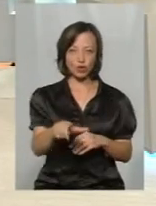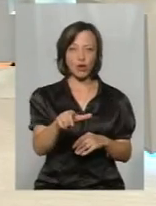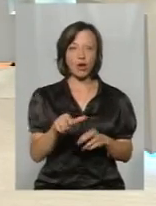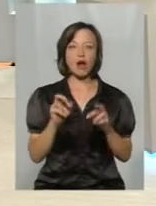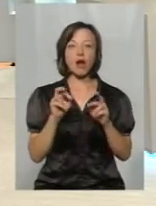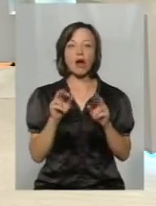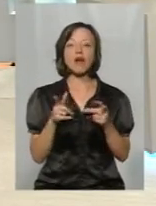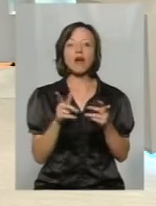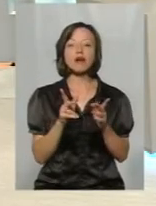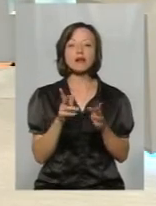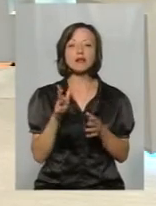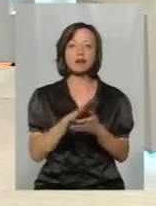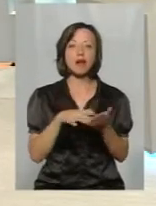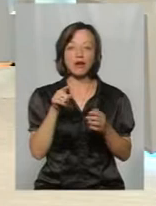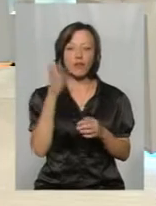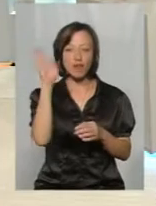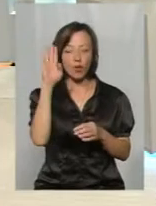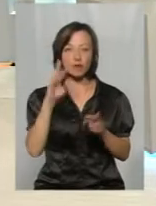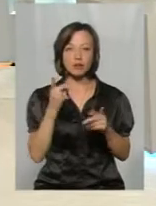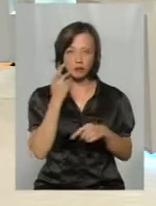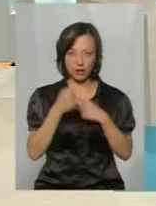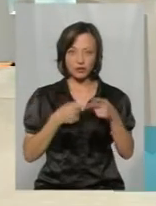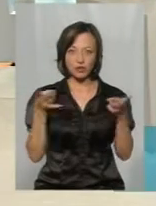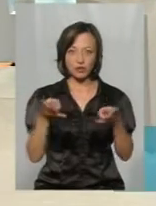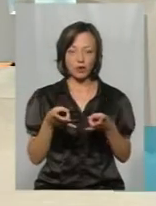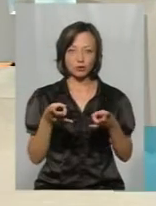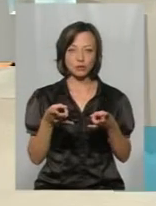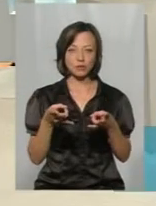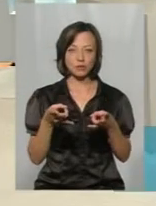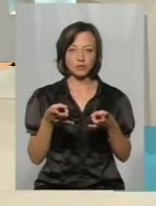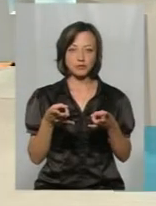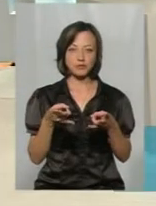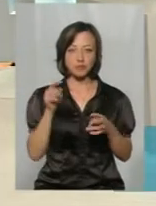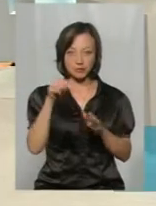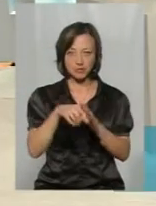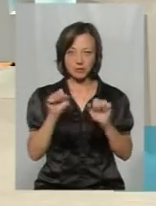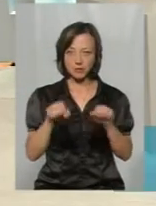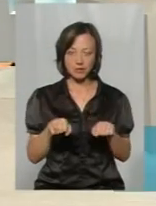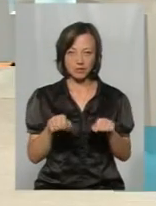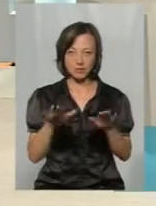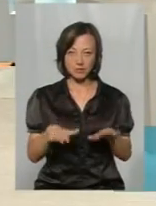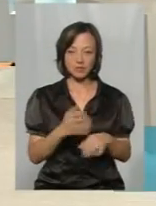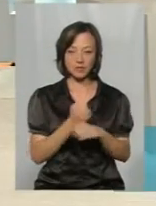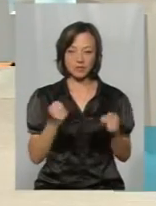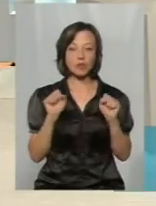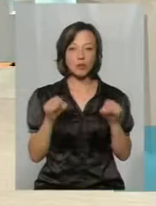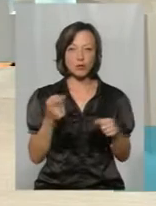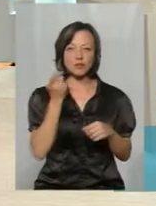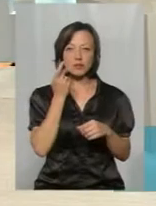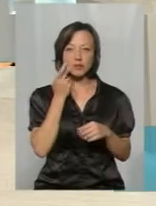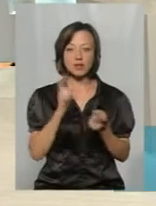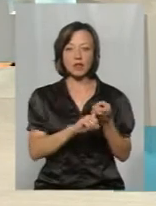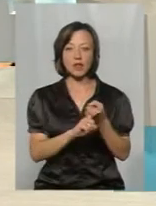А якими алгоритмами тоді керуються? Ну, тобто, чи завжди варто все ж таки, там же ж можна і на місці знищувати? В